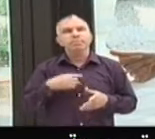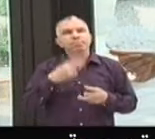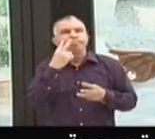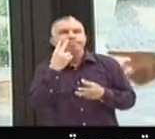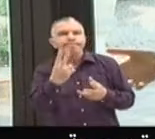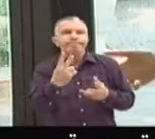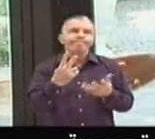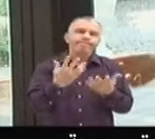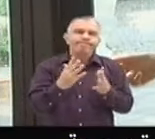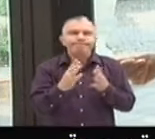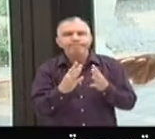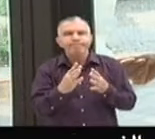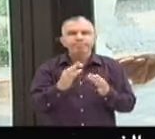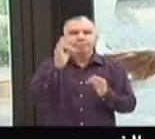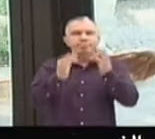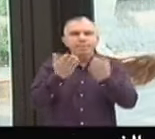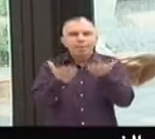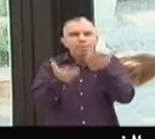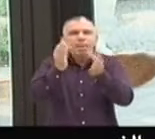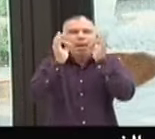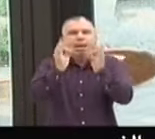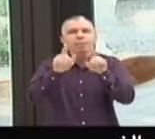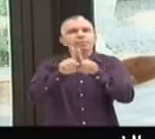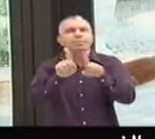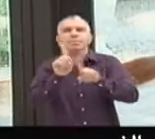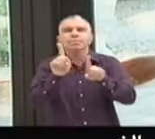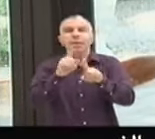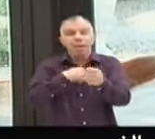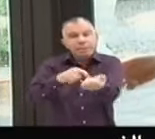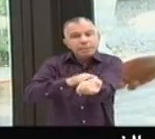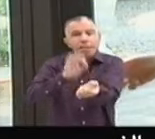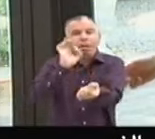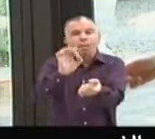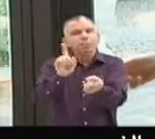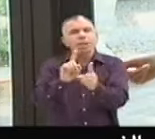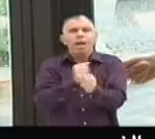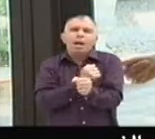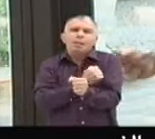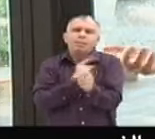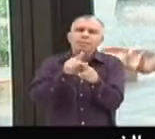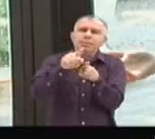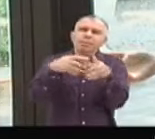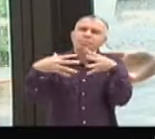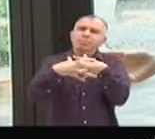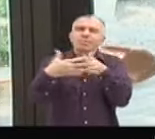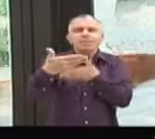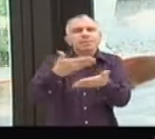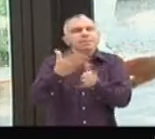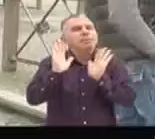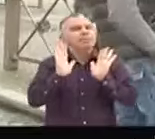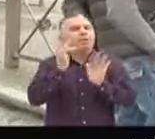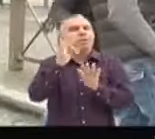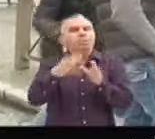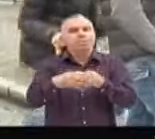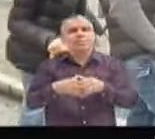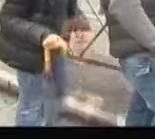Un regard un peu plus curieux et donc du coup plus compassionnel envers les uns et les autres, puisqu'il n pas de sentiment de ralliement.